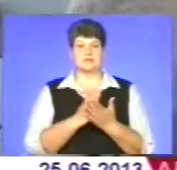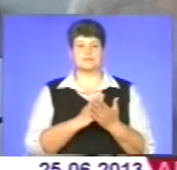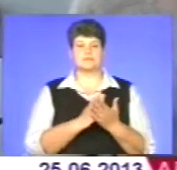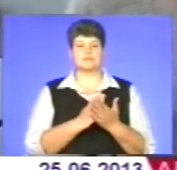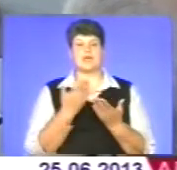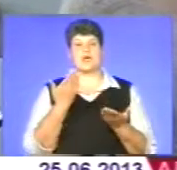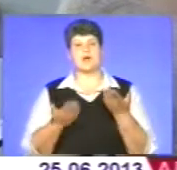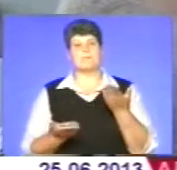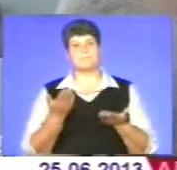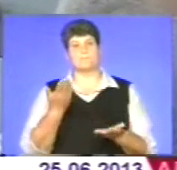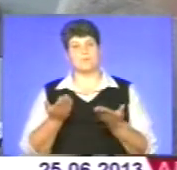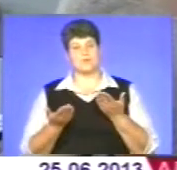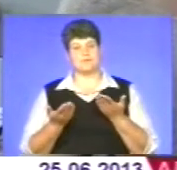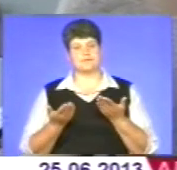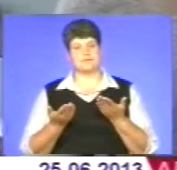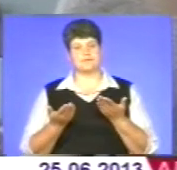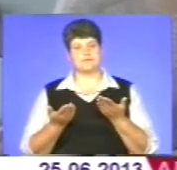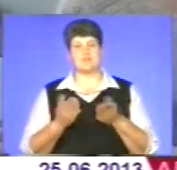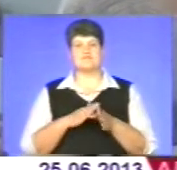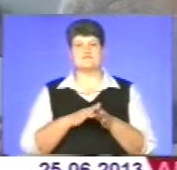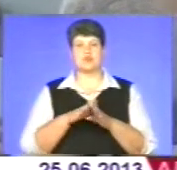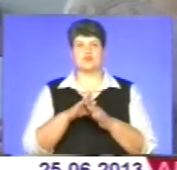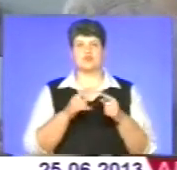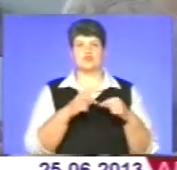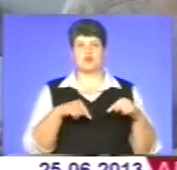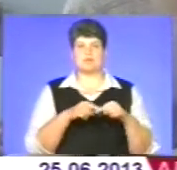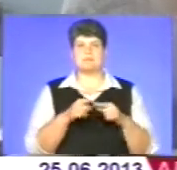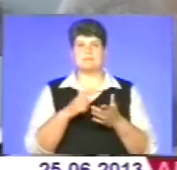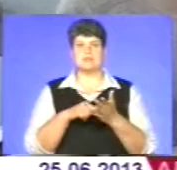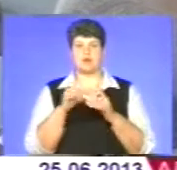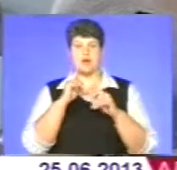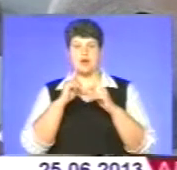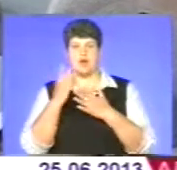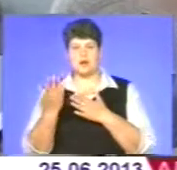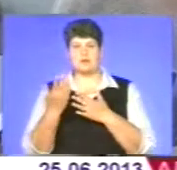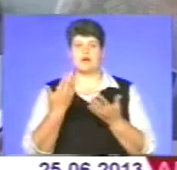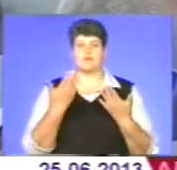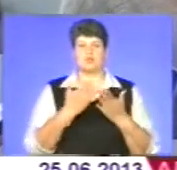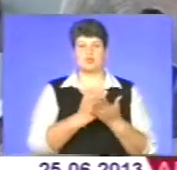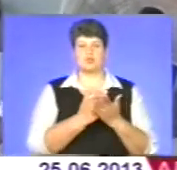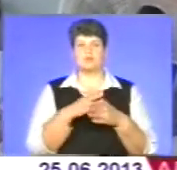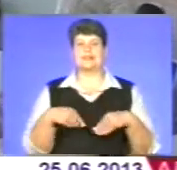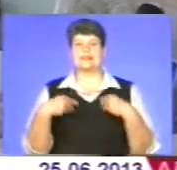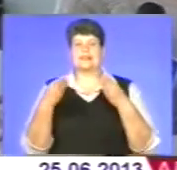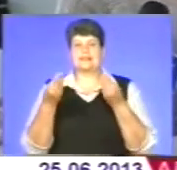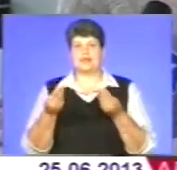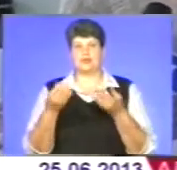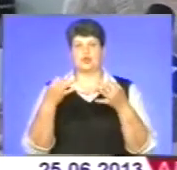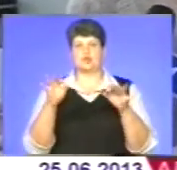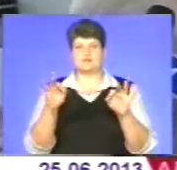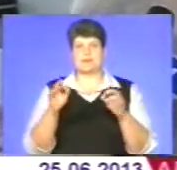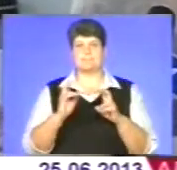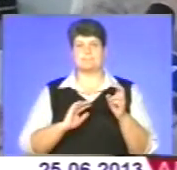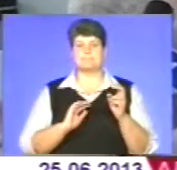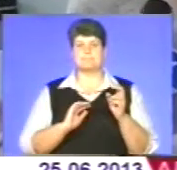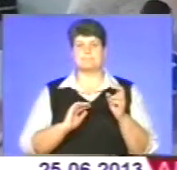або виконавчі органи Тернопільської міської ради, або служби, які надають дозвола підприємцям на